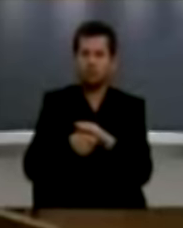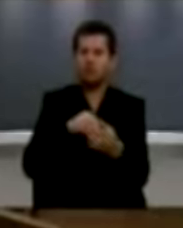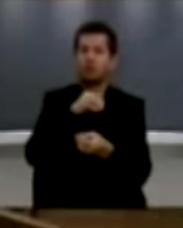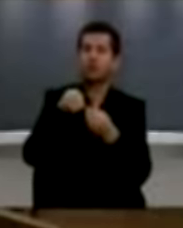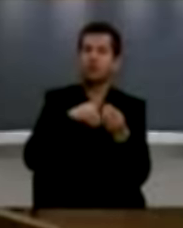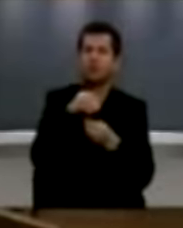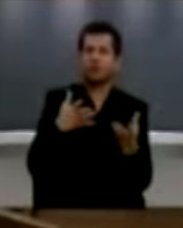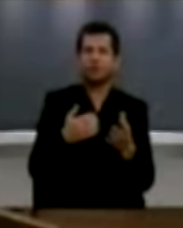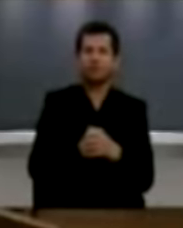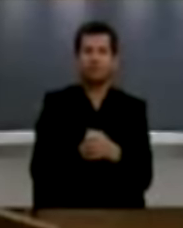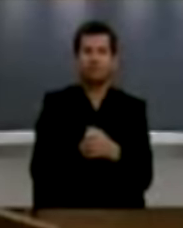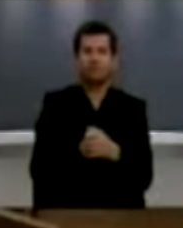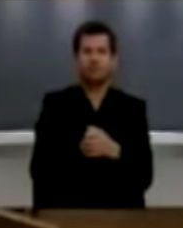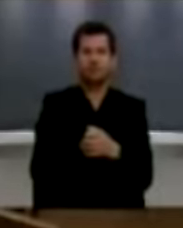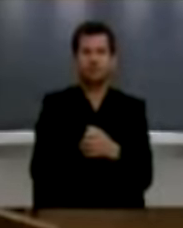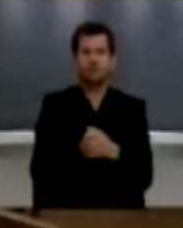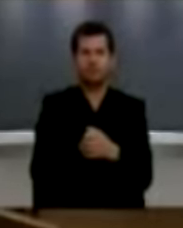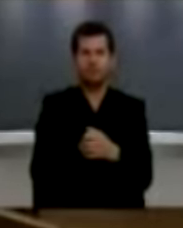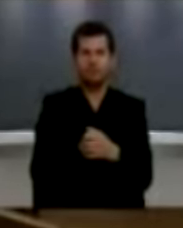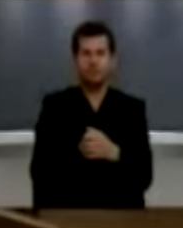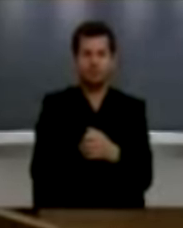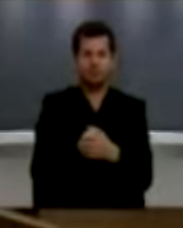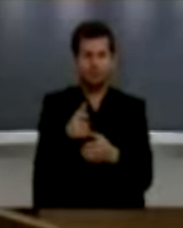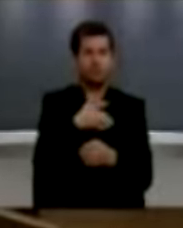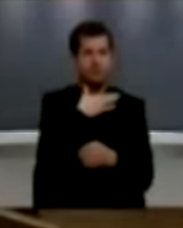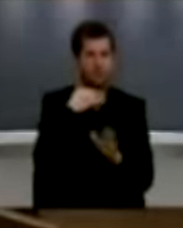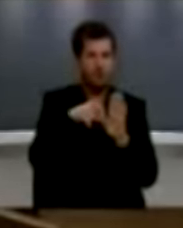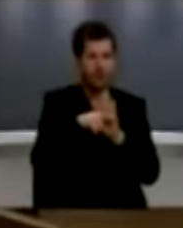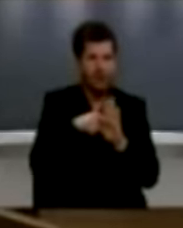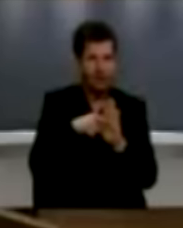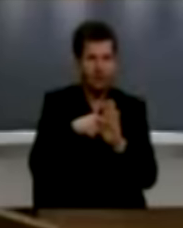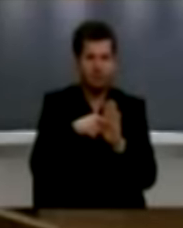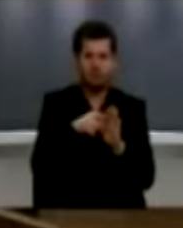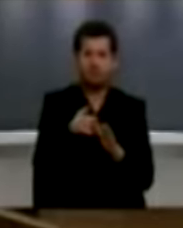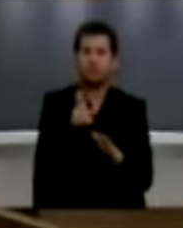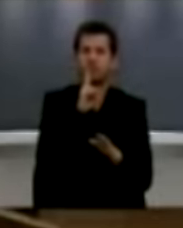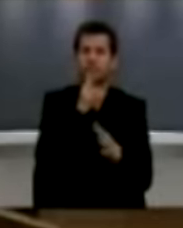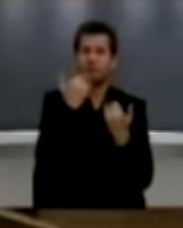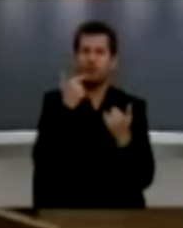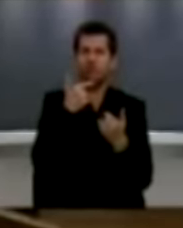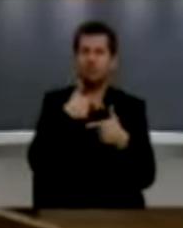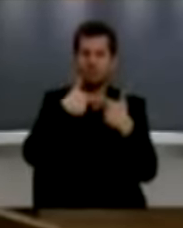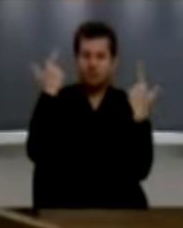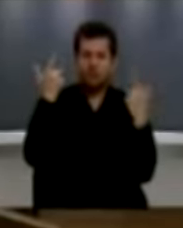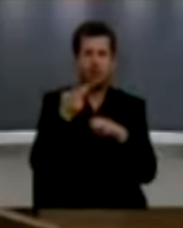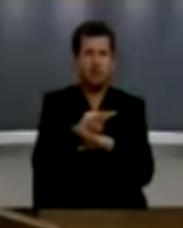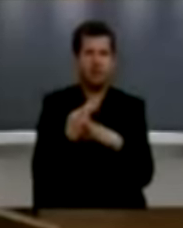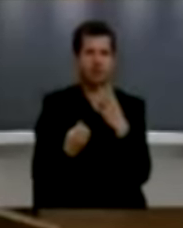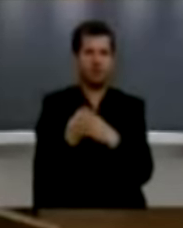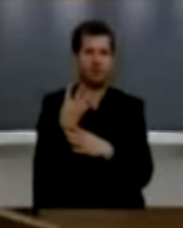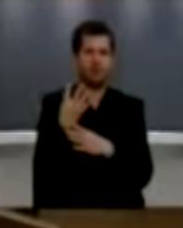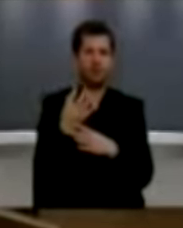dhe qka është mëskeshi në mungjes absolute dvedijës shtendërtu se dhe zhvillimore.